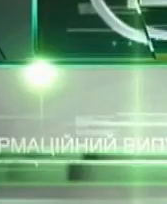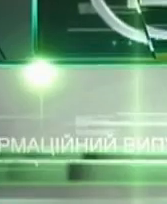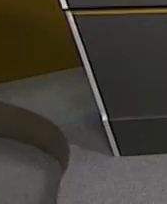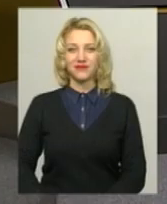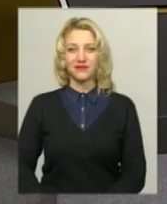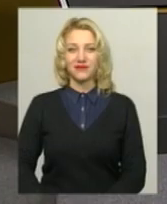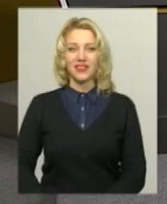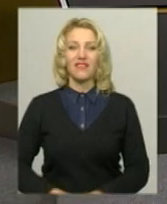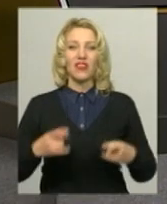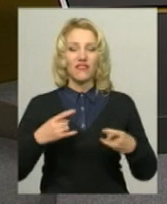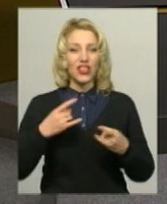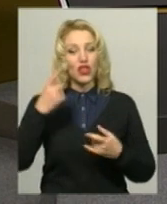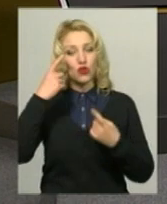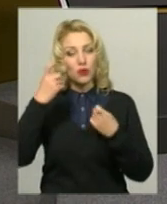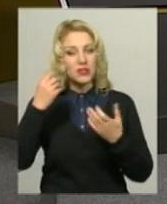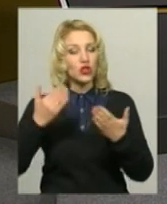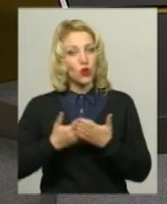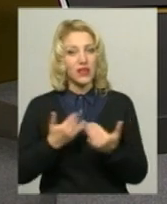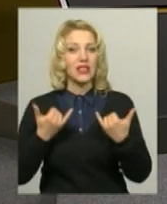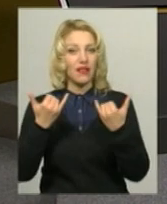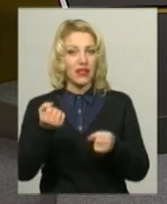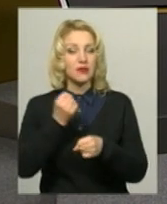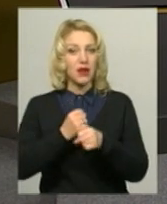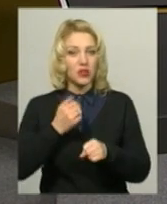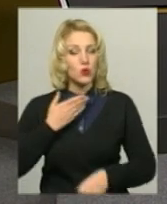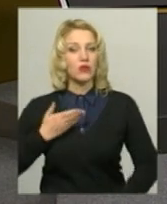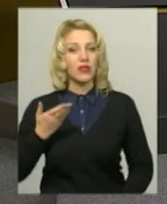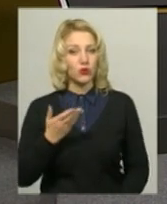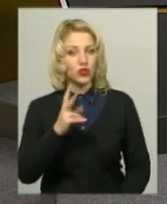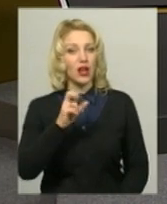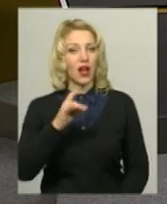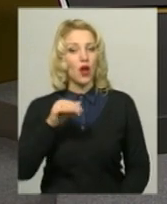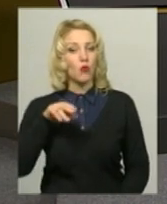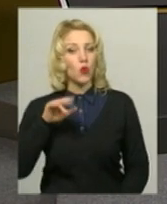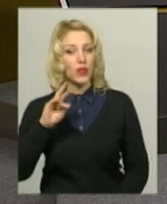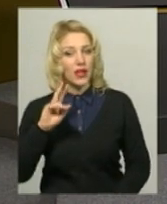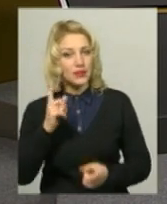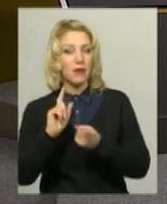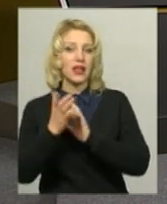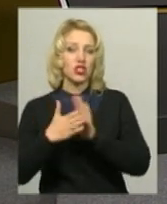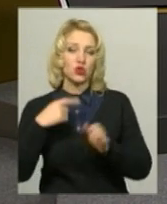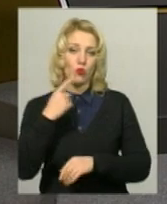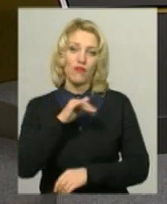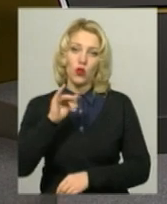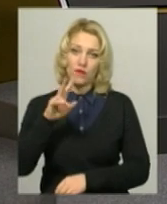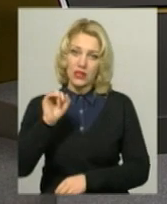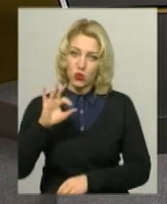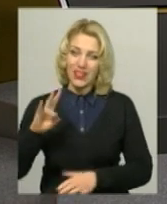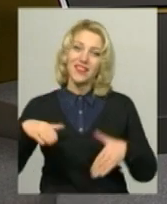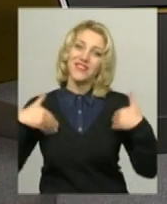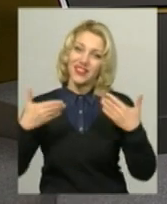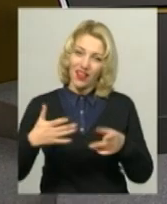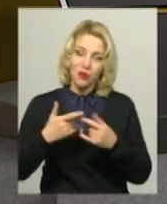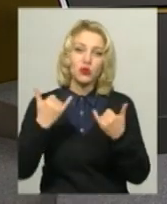В ефірі інформаційний випуск новин у студії для вас працюють ведуча Олександра Карпунець, перекладна жестову мову Оксани Фіновською. Вітаю.